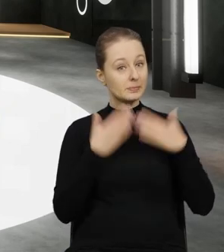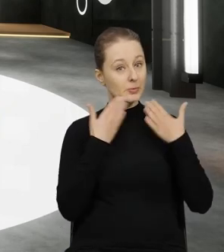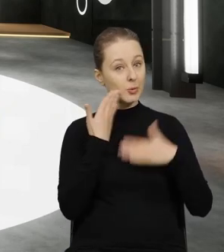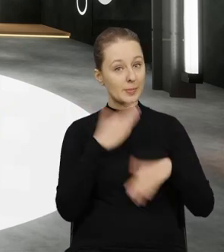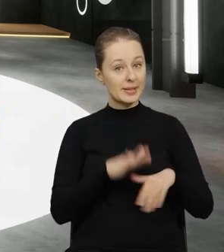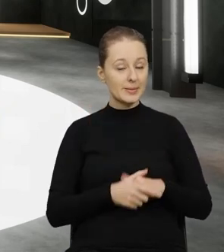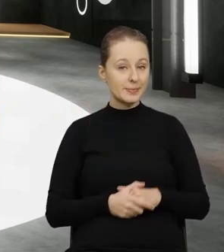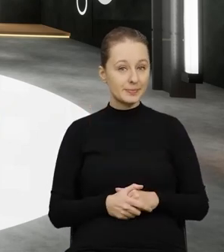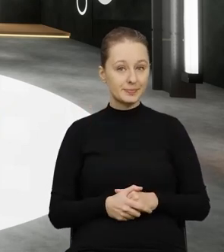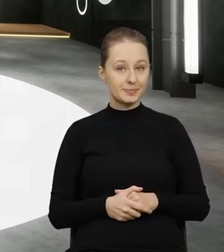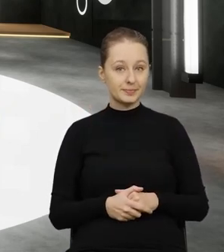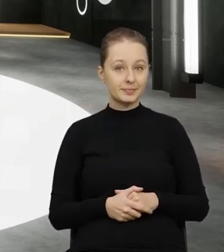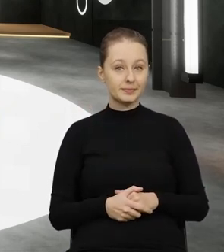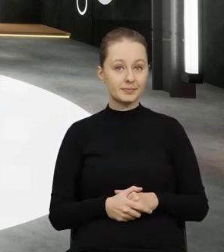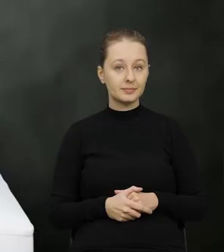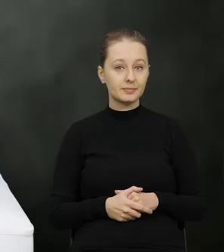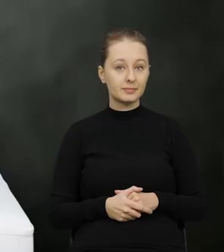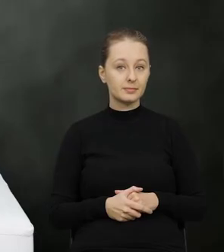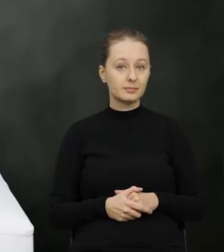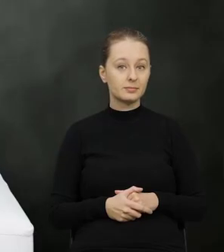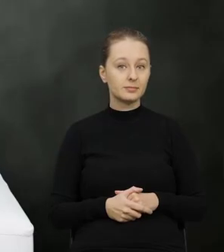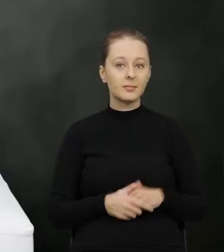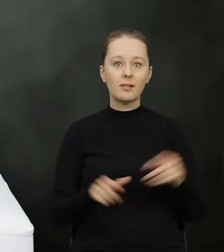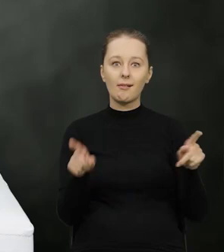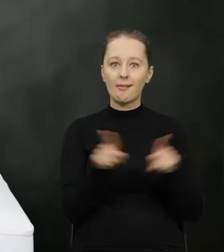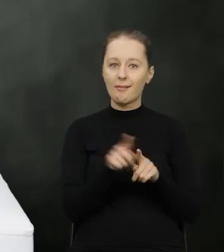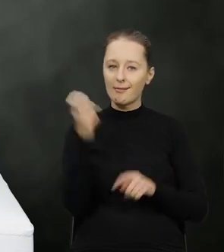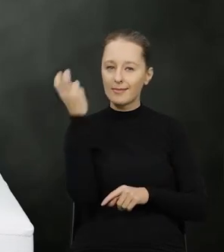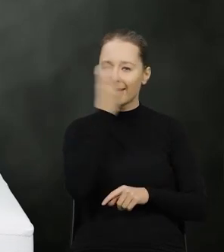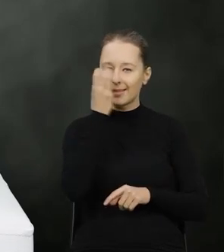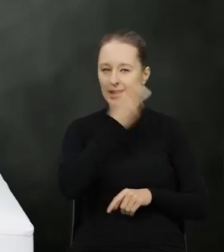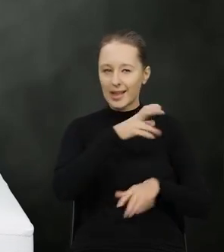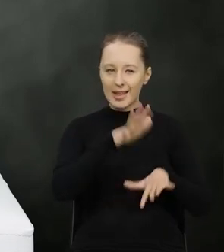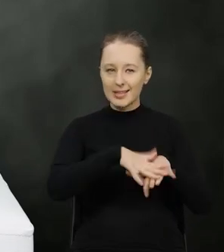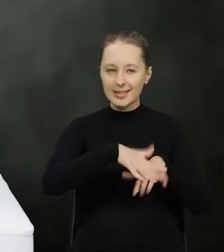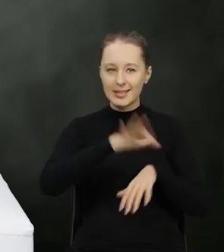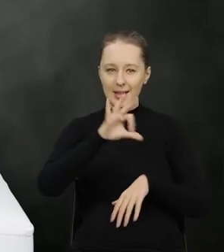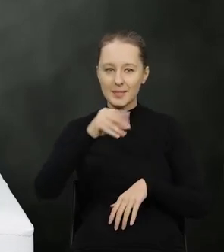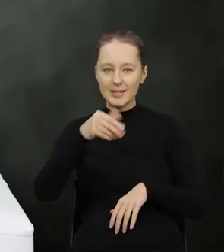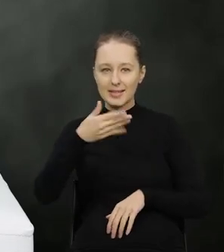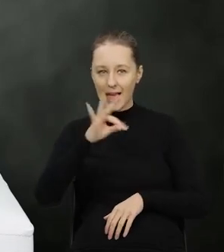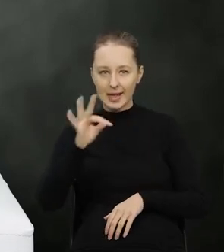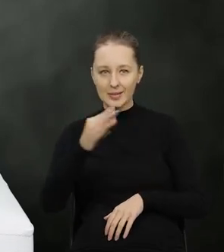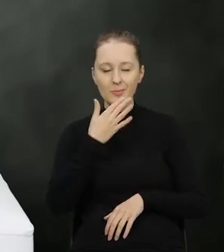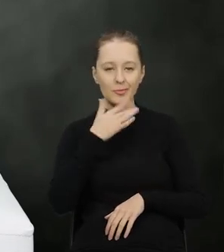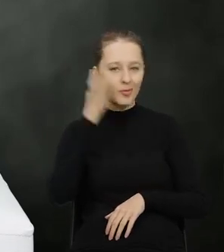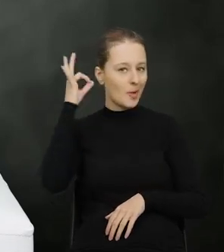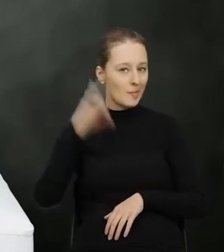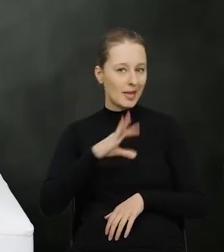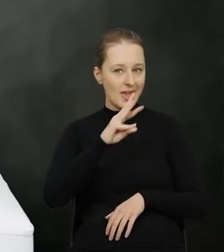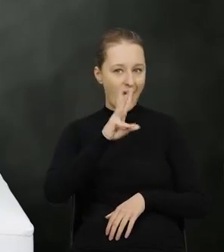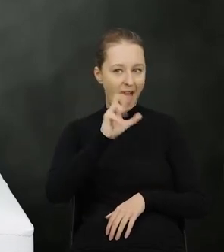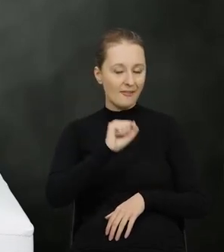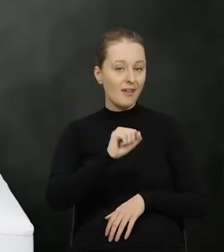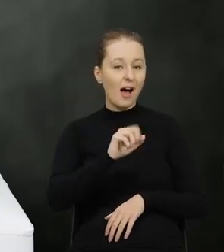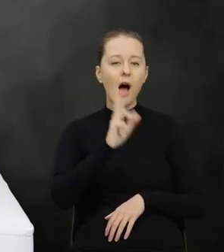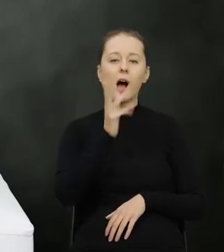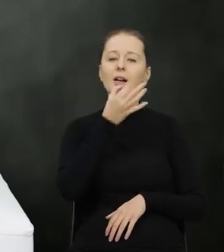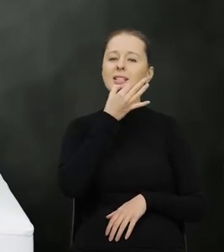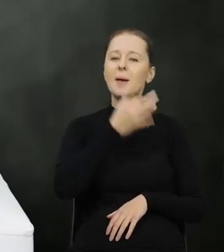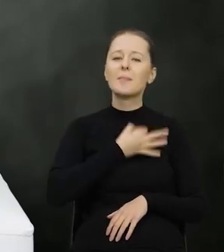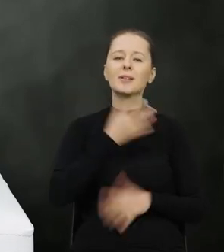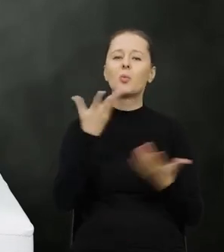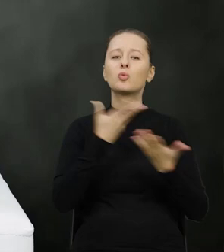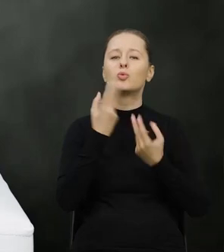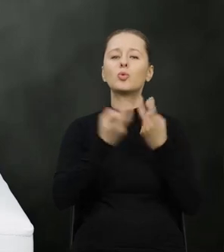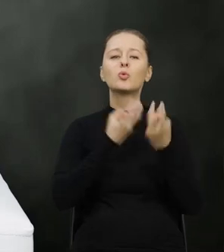Dziękuję bardzo. Również dużym zainteresowaniem cieszy się system SEND o którym mówiła pani Ewa. Jeden z naszych internatów